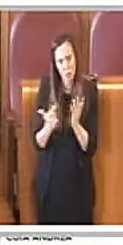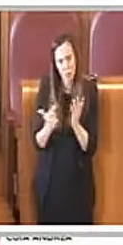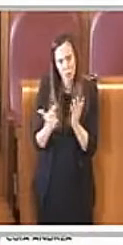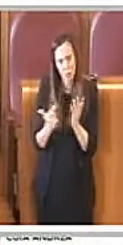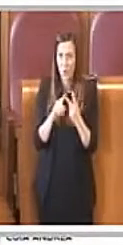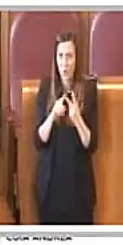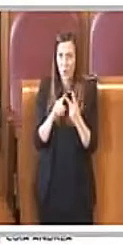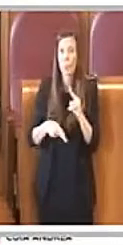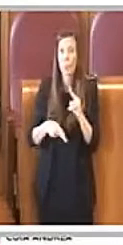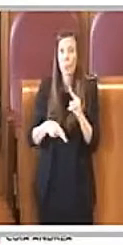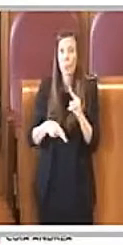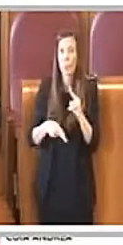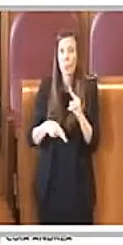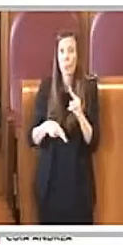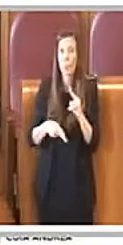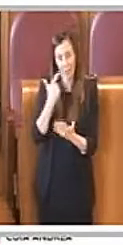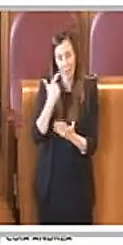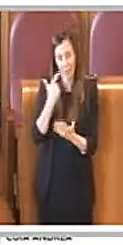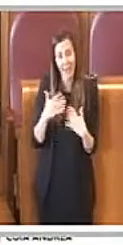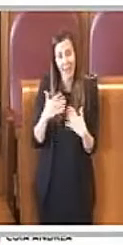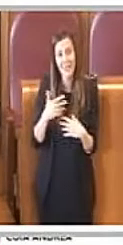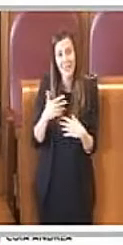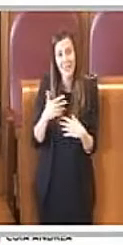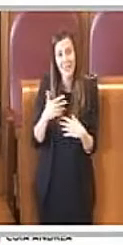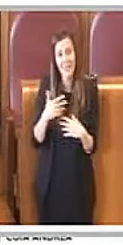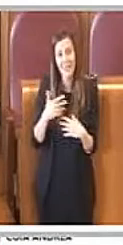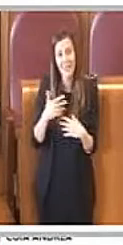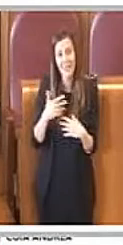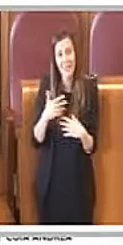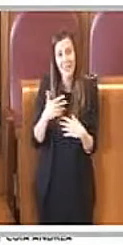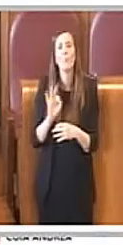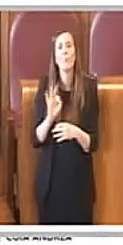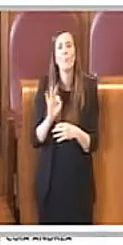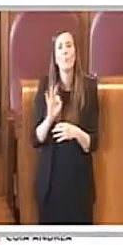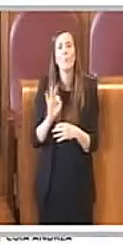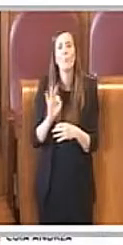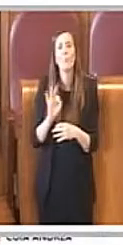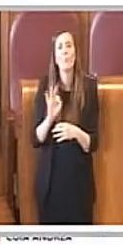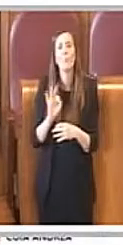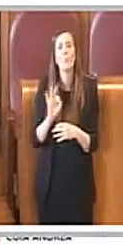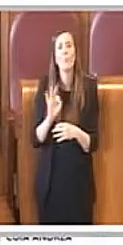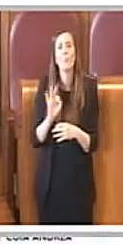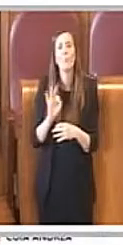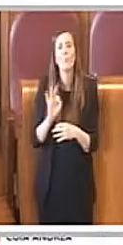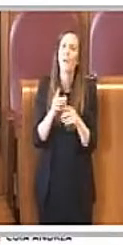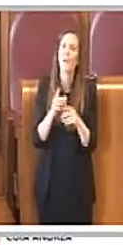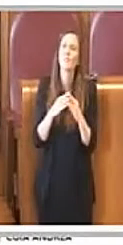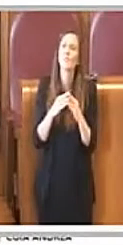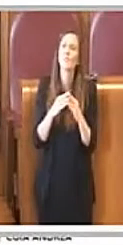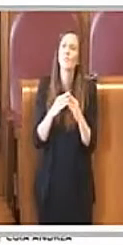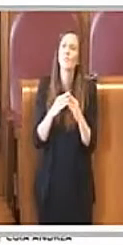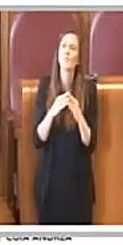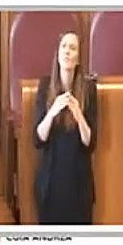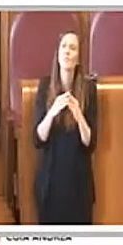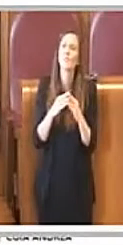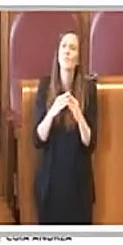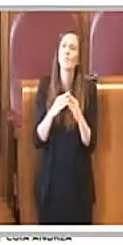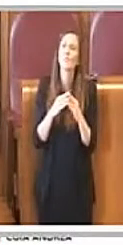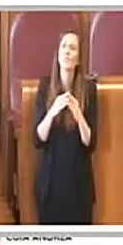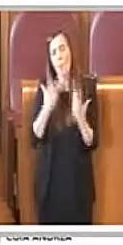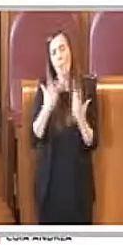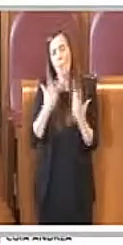e più importante punto è che ci troviamo davanti all'ennesima strumentalizzazione. Vedentemente qualcuno che fa